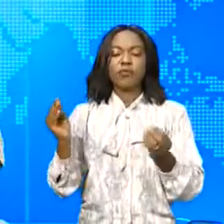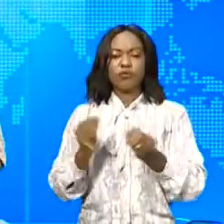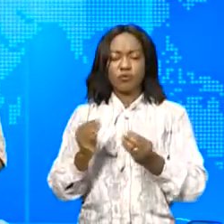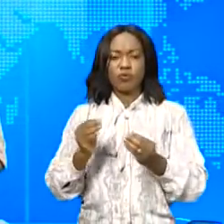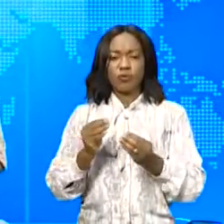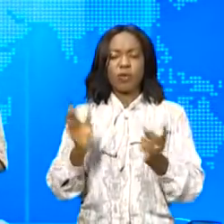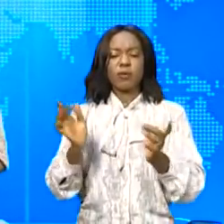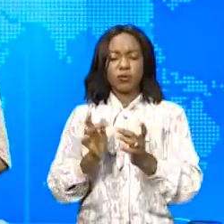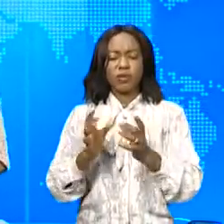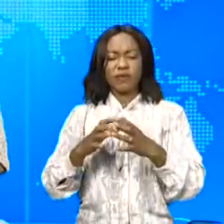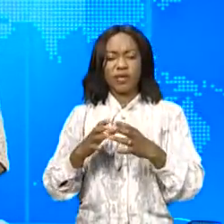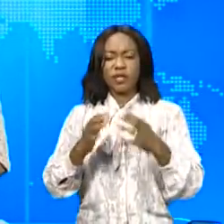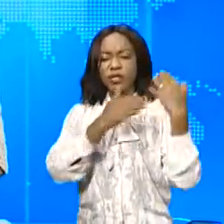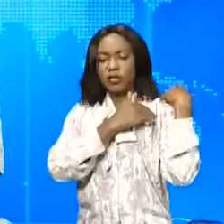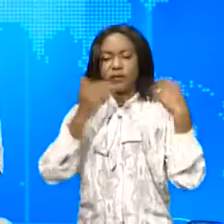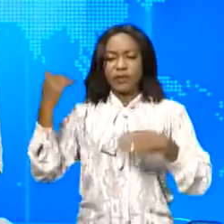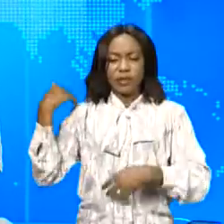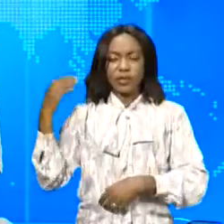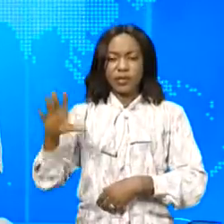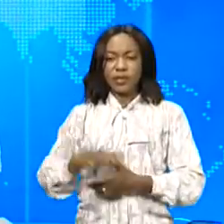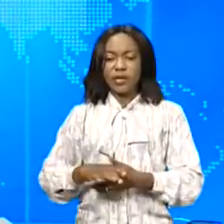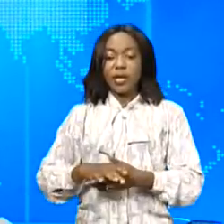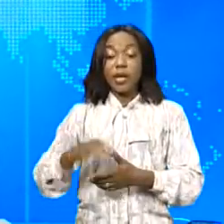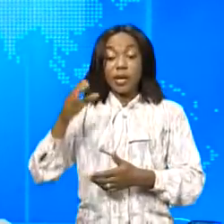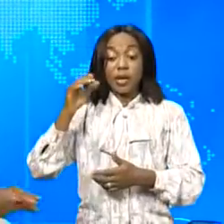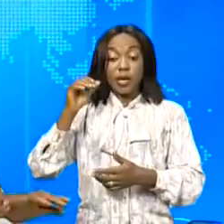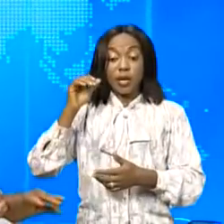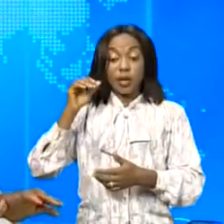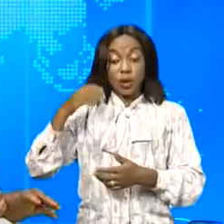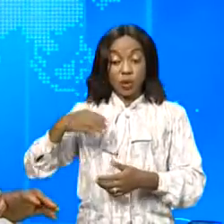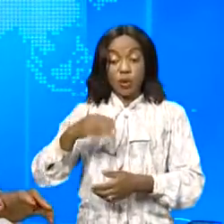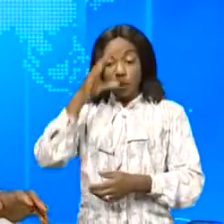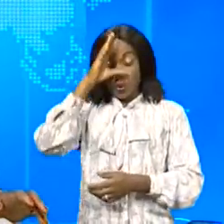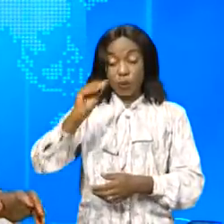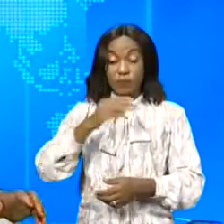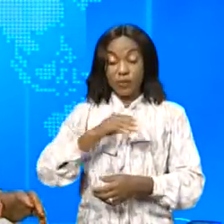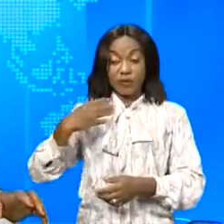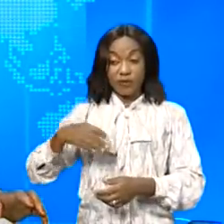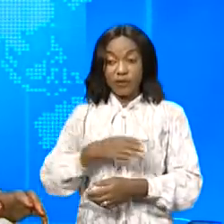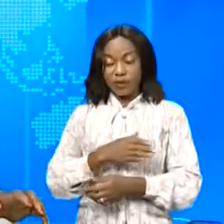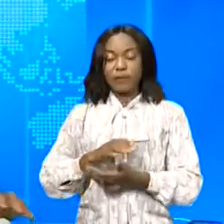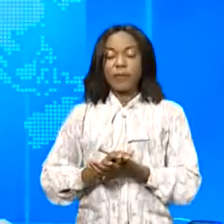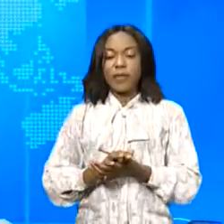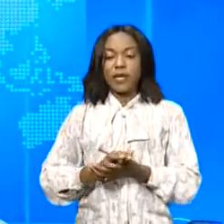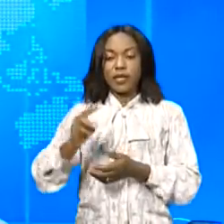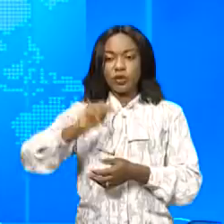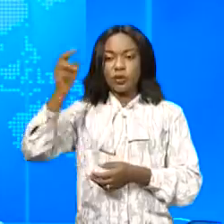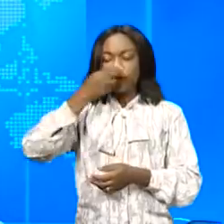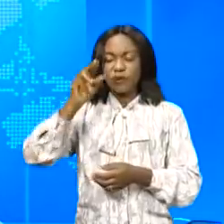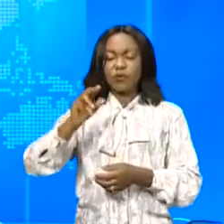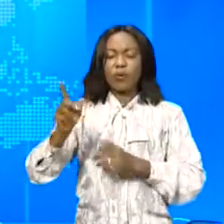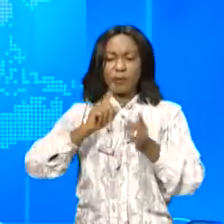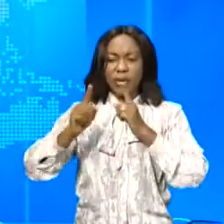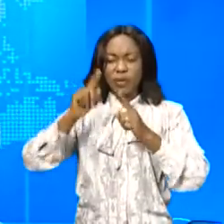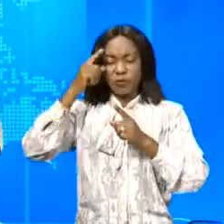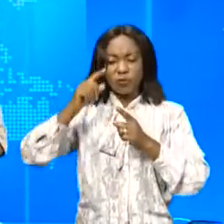et femmes du Nord Kivu lui ont transmis une information importante sur les massacres perpétrés dans l'Est